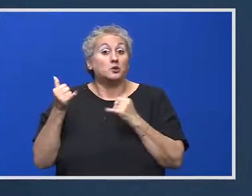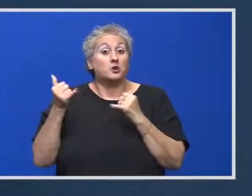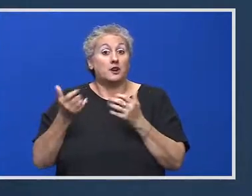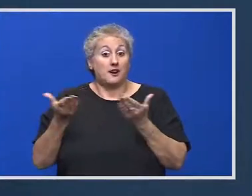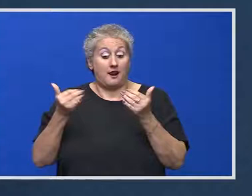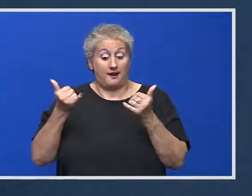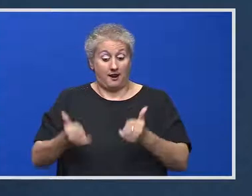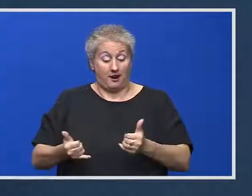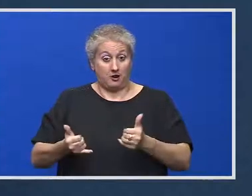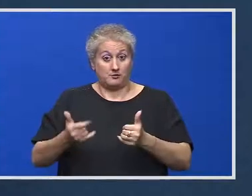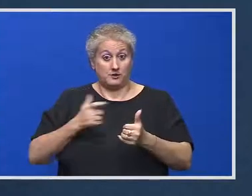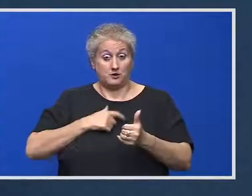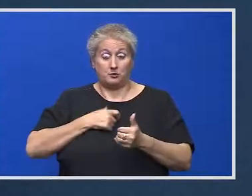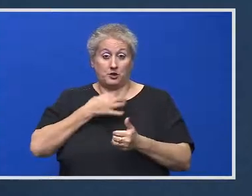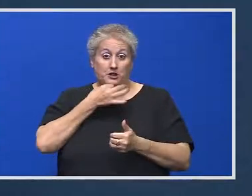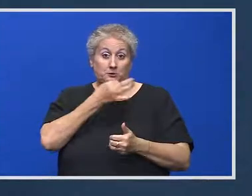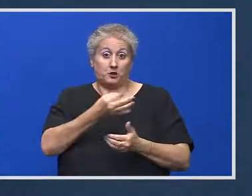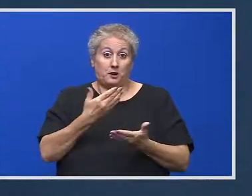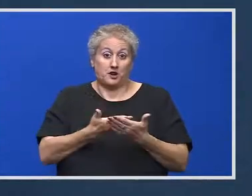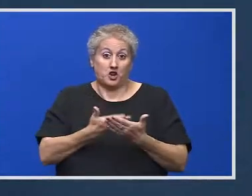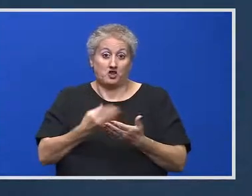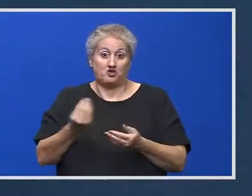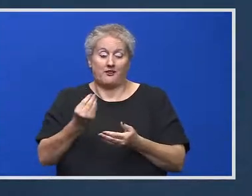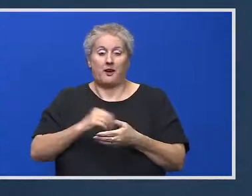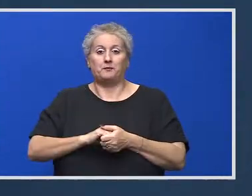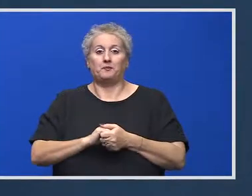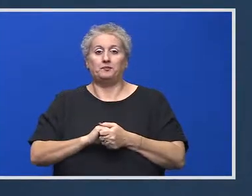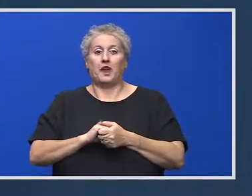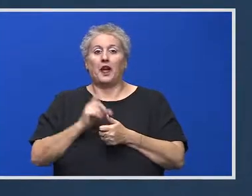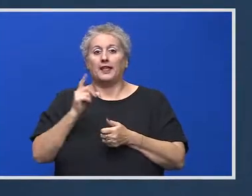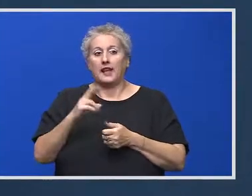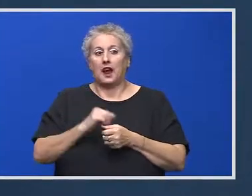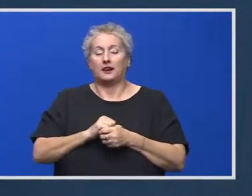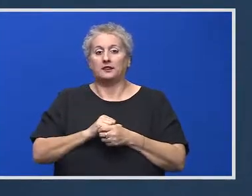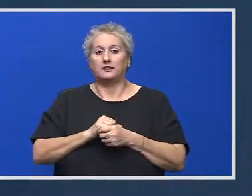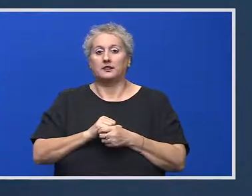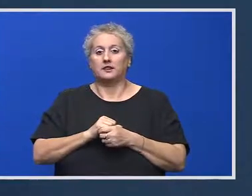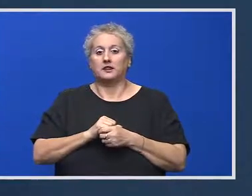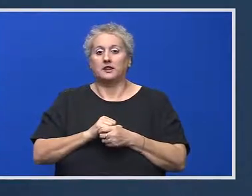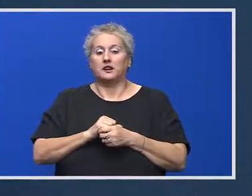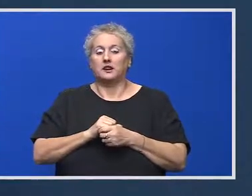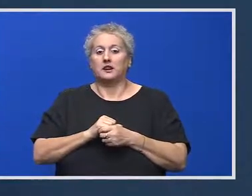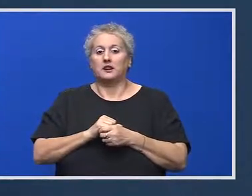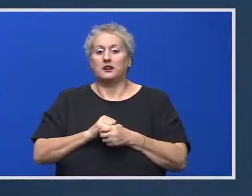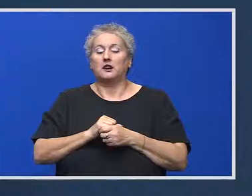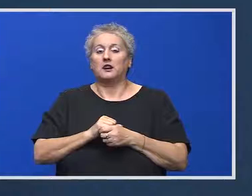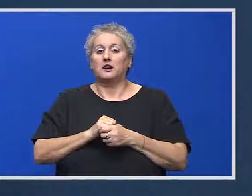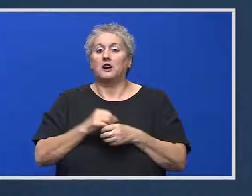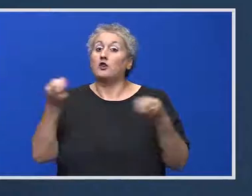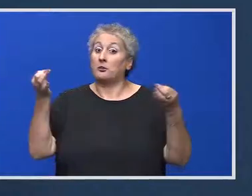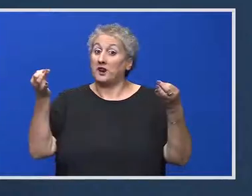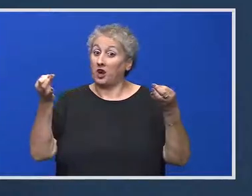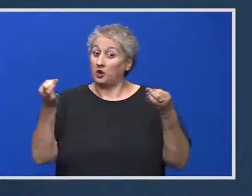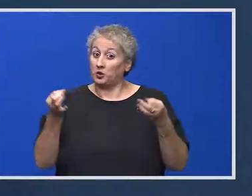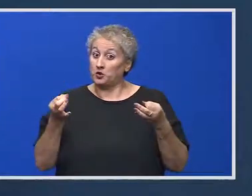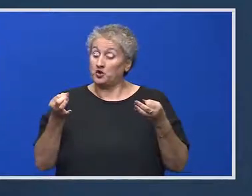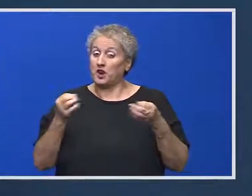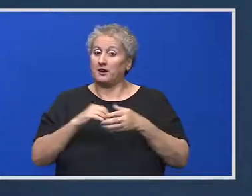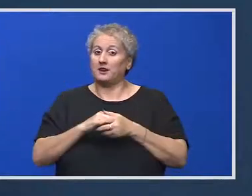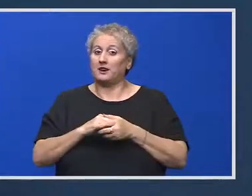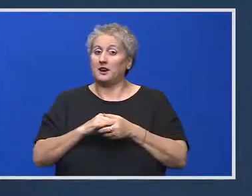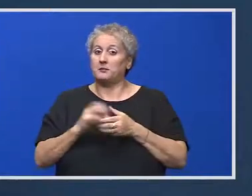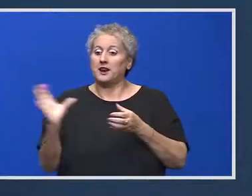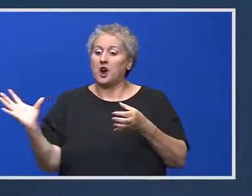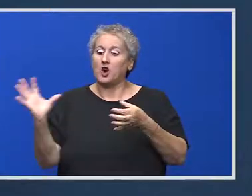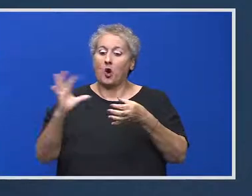foarte complicat să faci concedieri. Dar se pot reduce costurile prin comasarea direcțiilor și